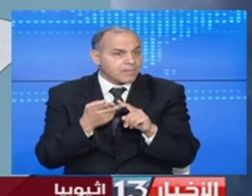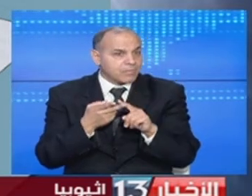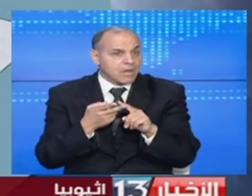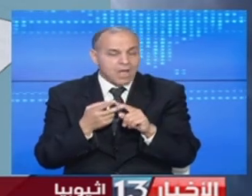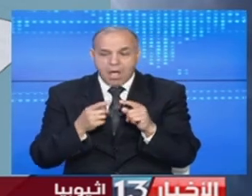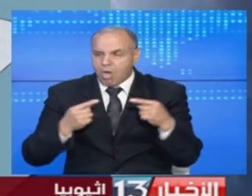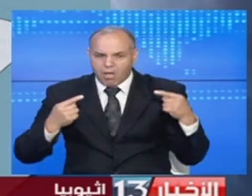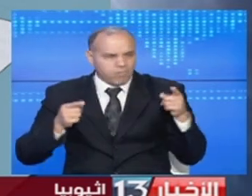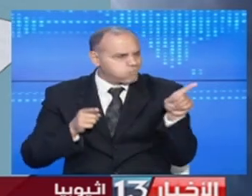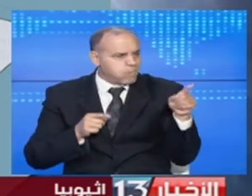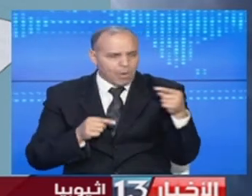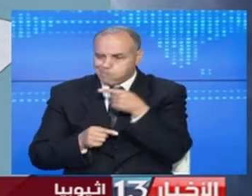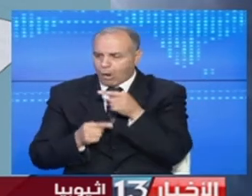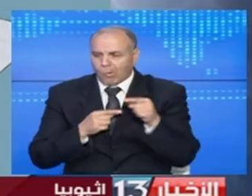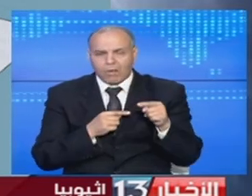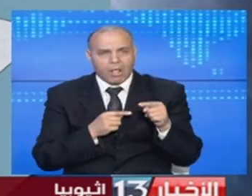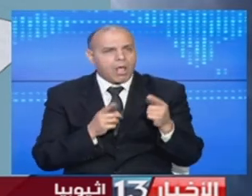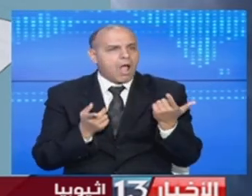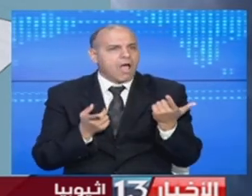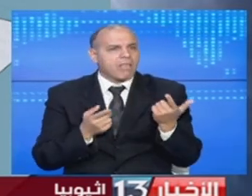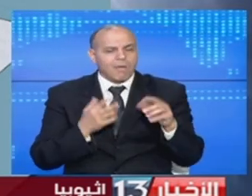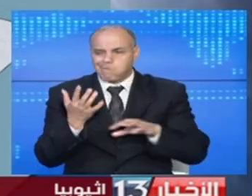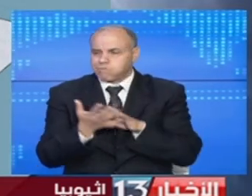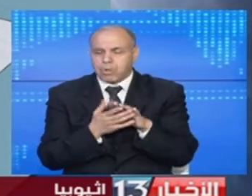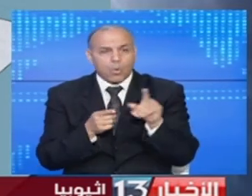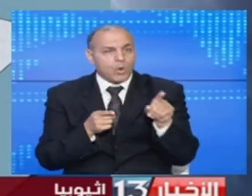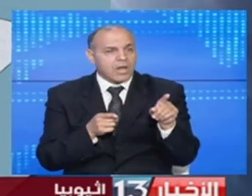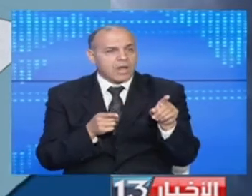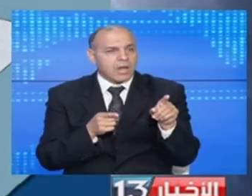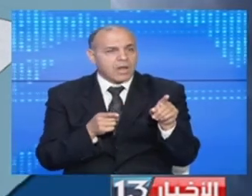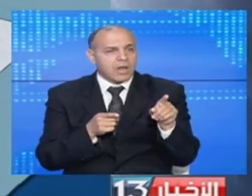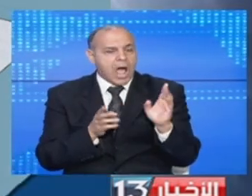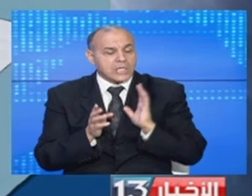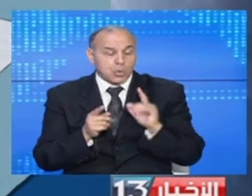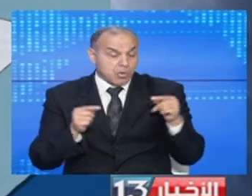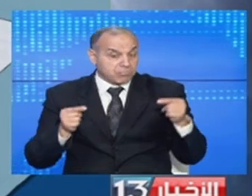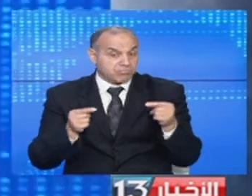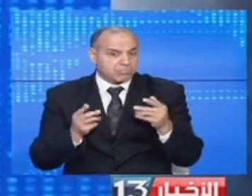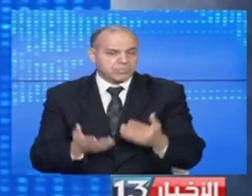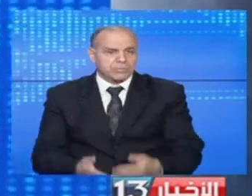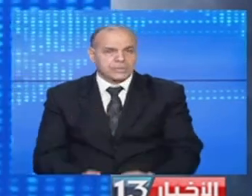اتهم الجانبان بعضهم البعض بالتخطيط لخوض سراع عسكري